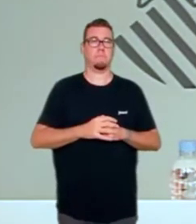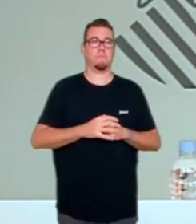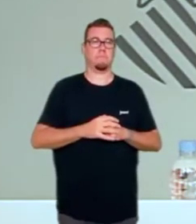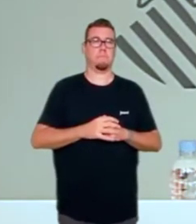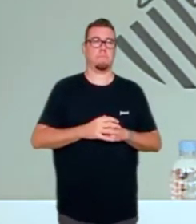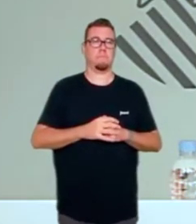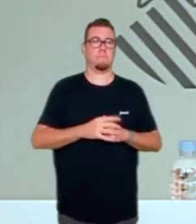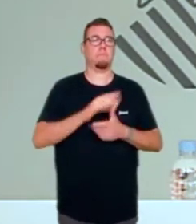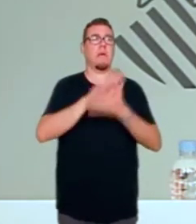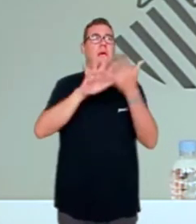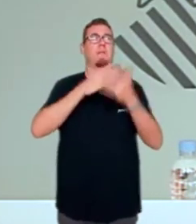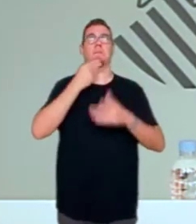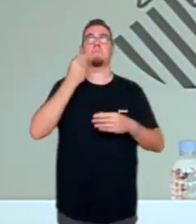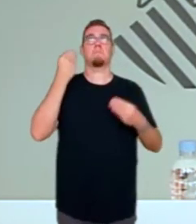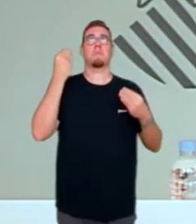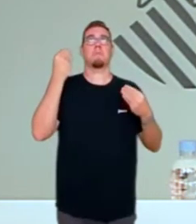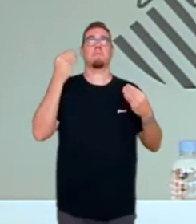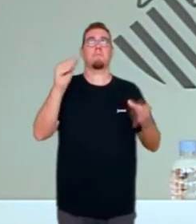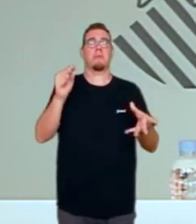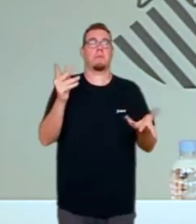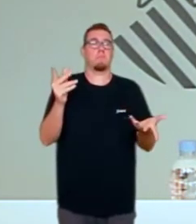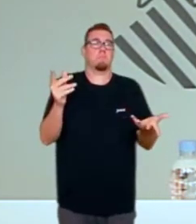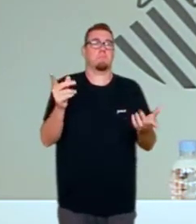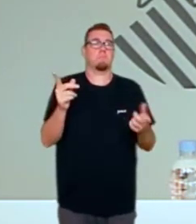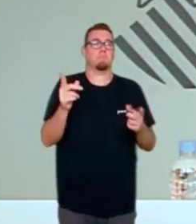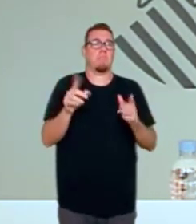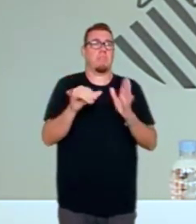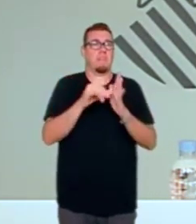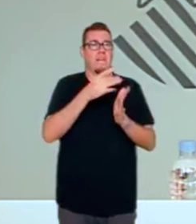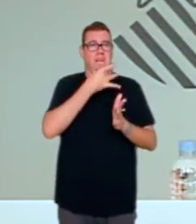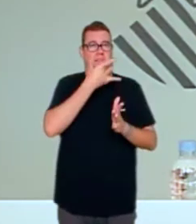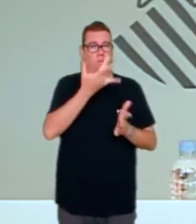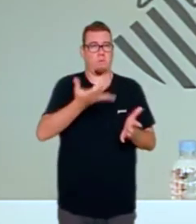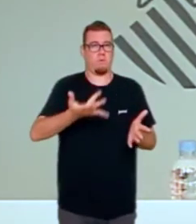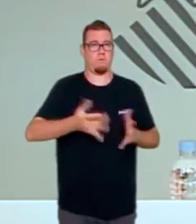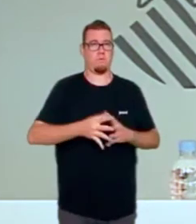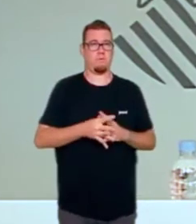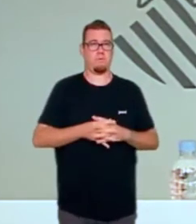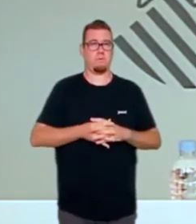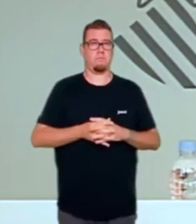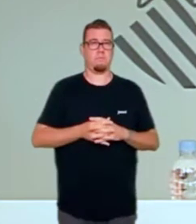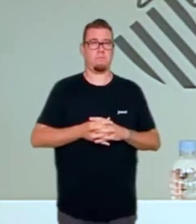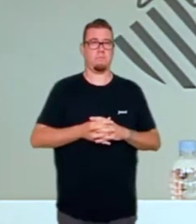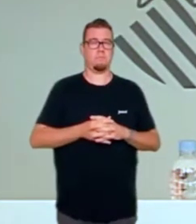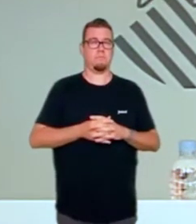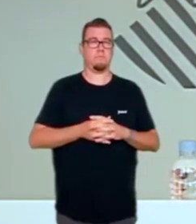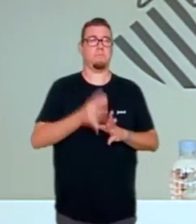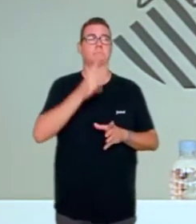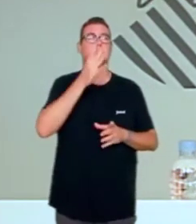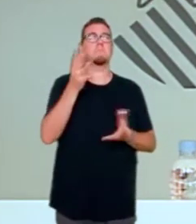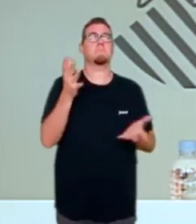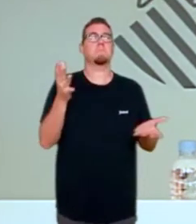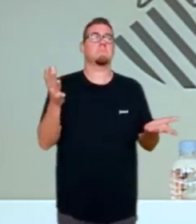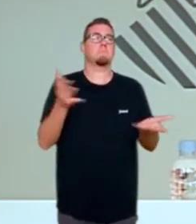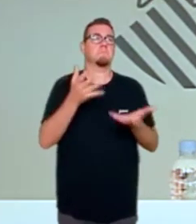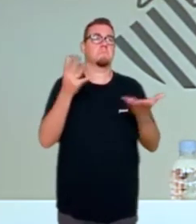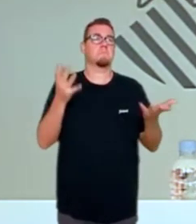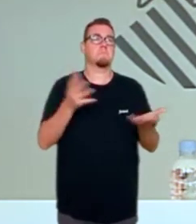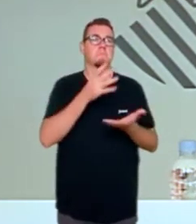frivolitzar, raiant el ridícul, perquè no tenen